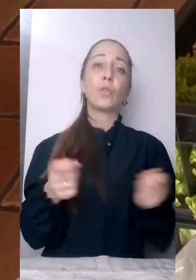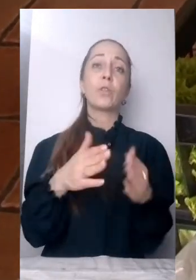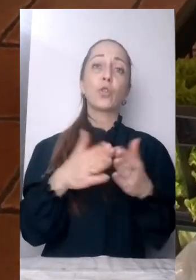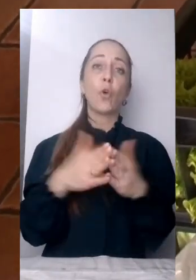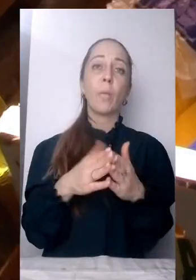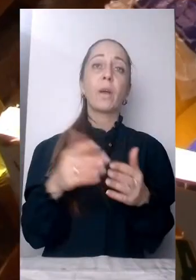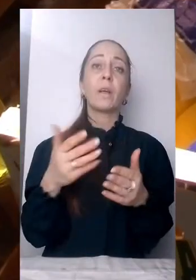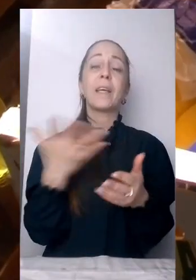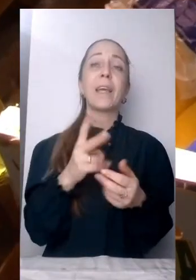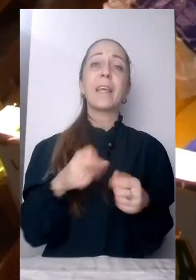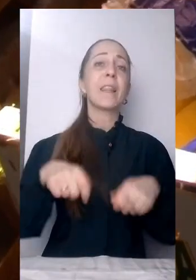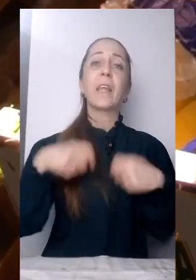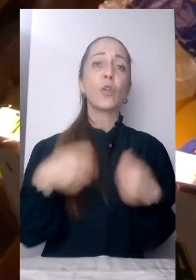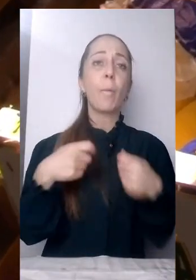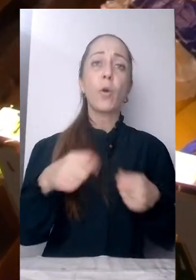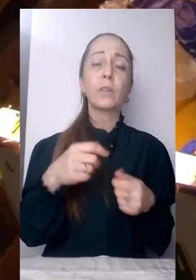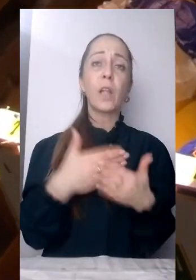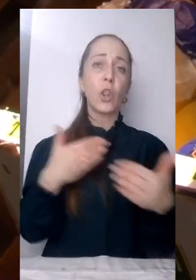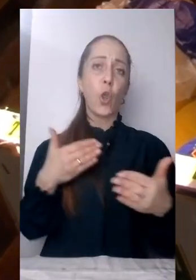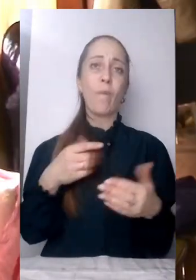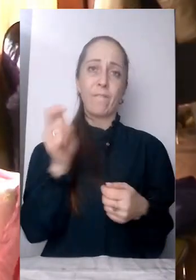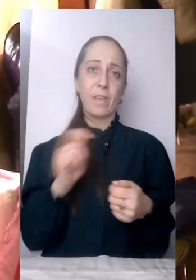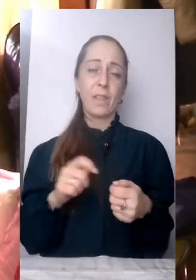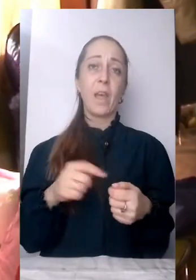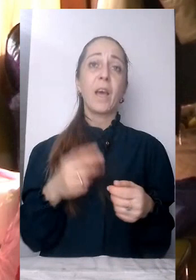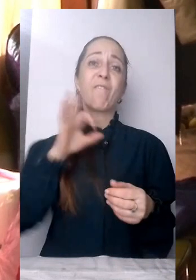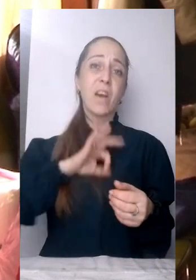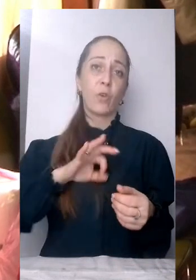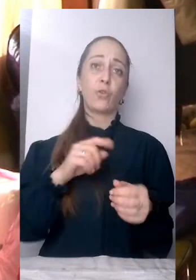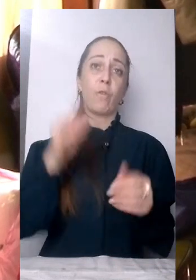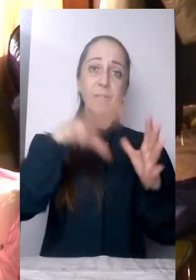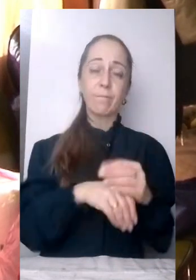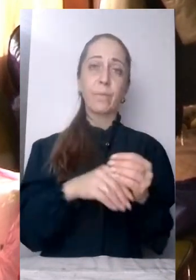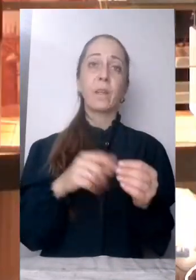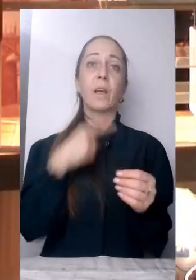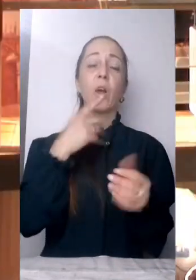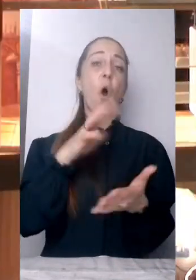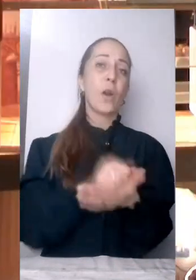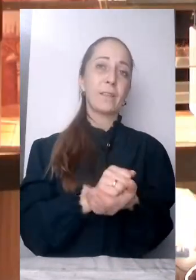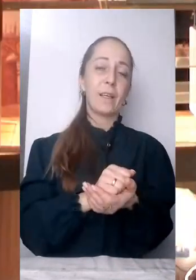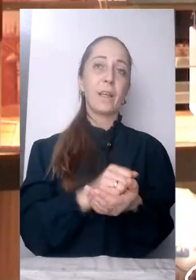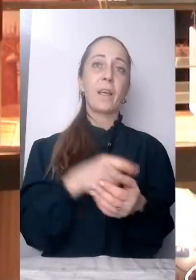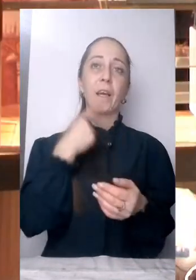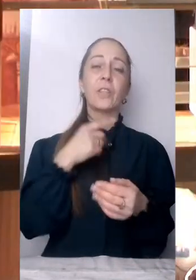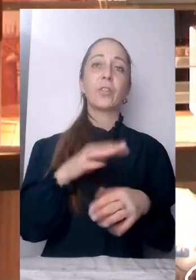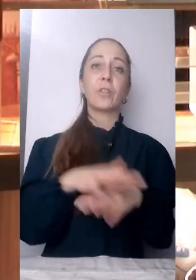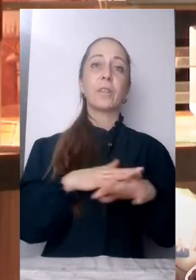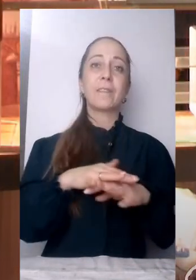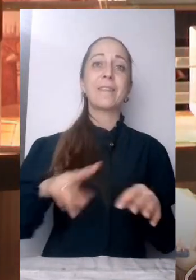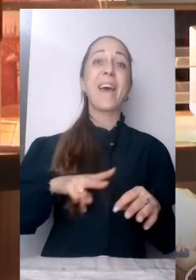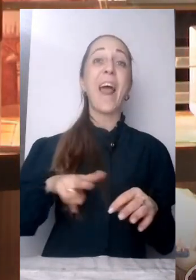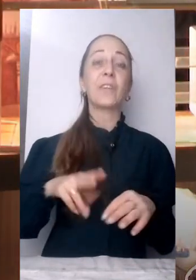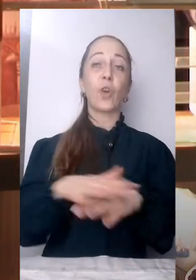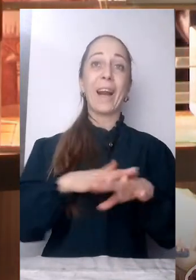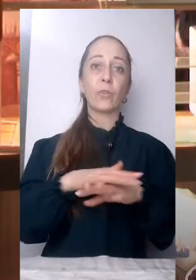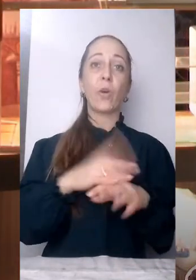початку війни. Також допомагають фермери та орендарі, говорить директор Каринко Юлія Чхало. Перший день в нас взагалі не було